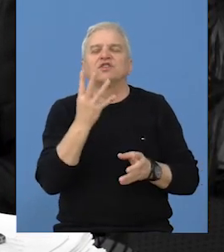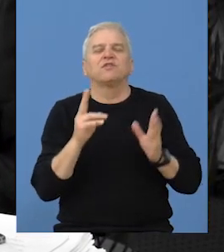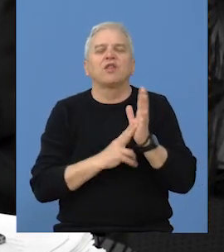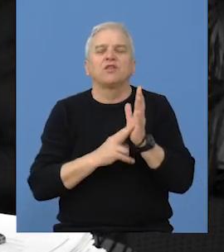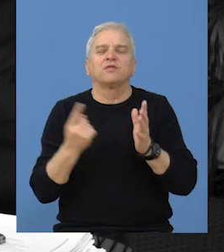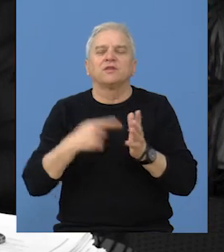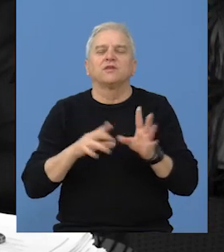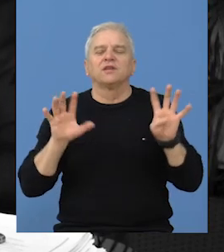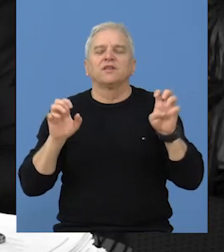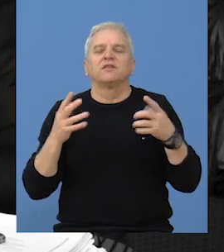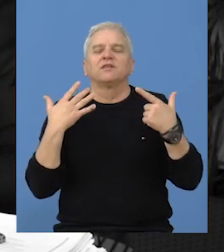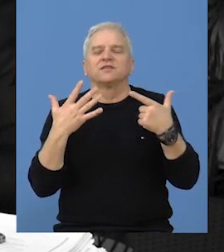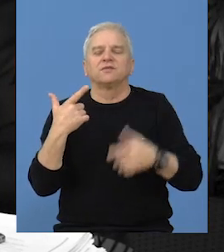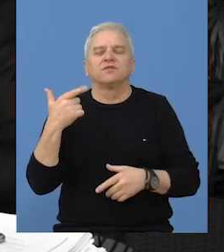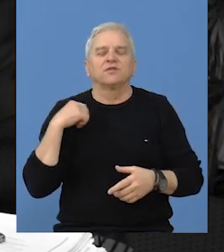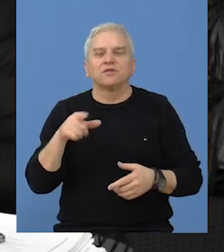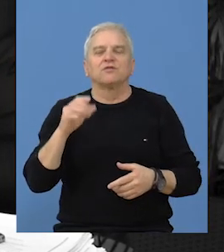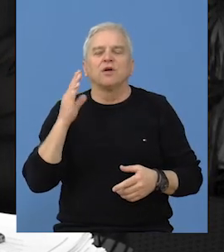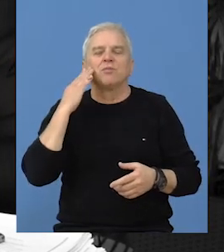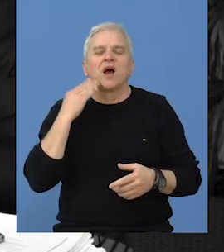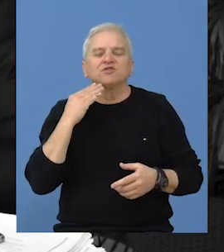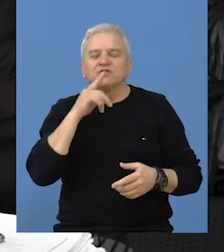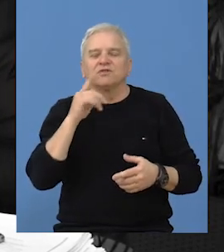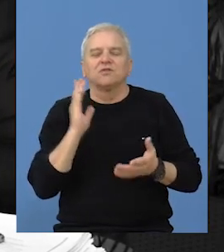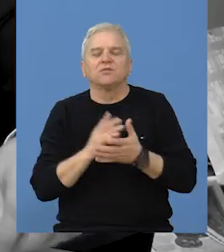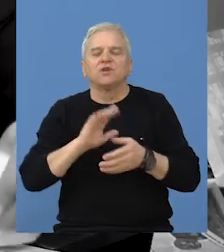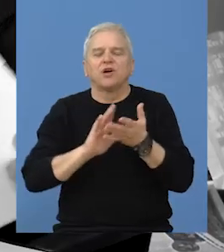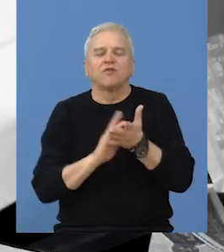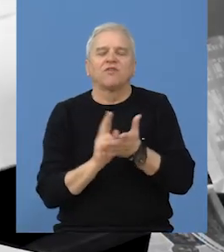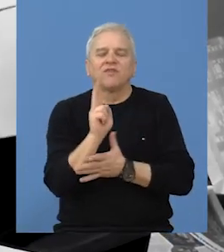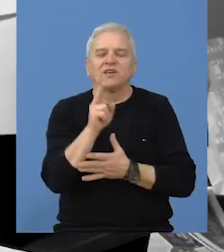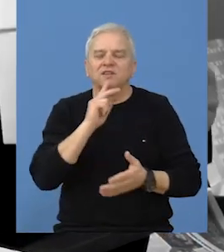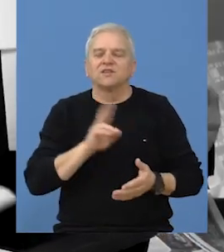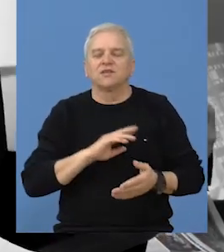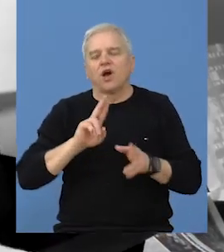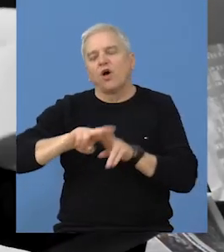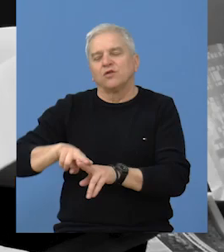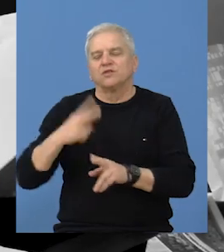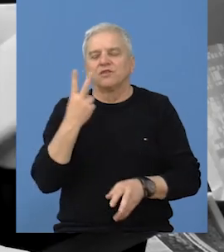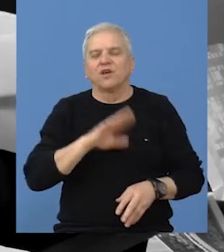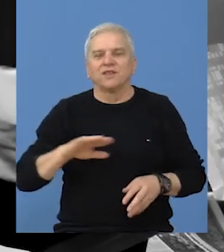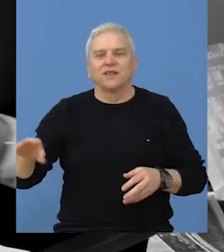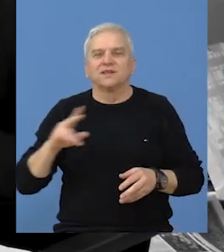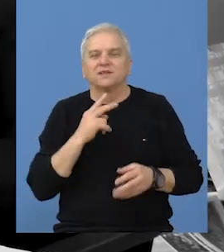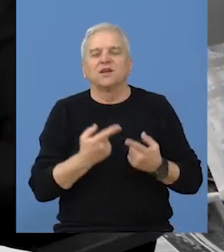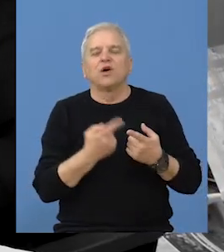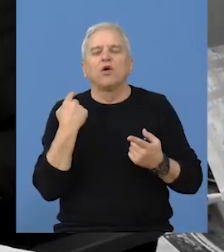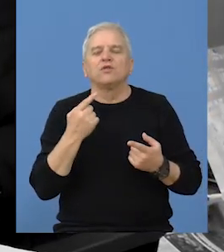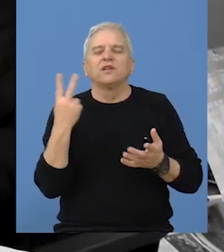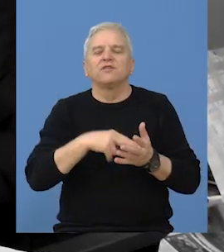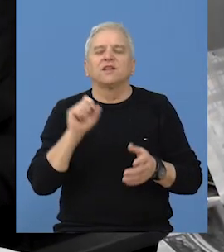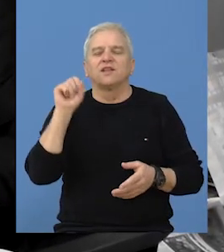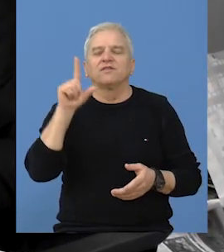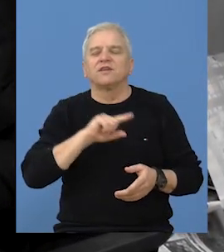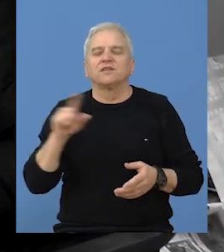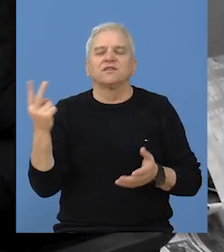novembra 1972. godine u Pančevu, bio je oženjen i za sebe je ostavio dvoje dece. Od